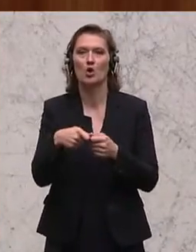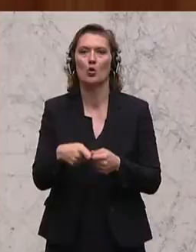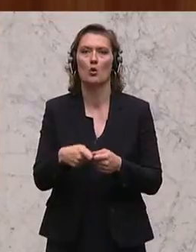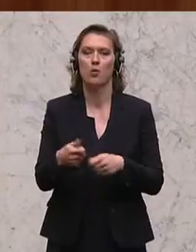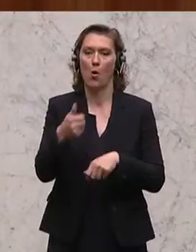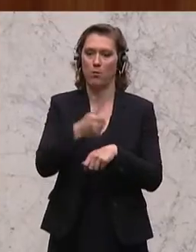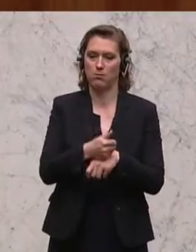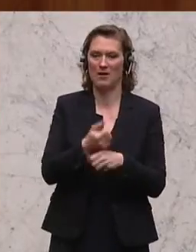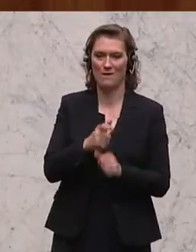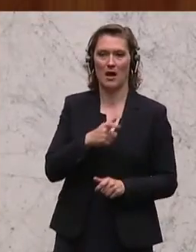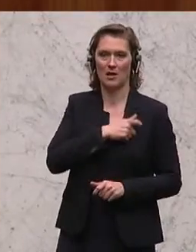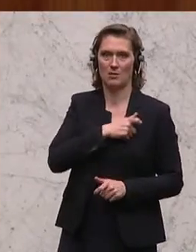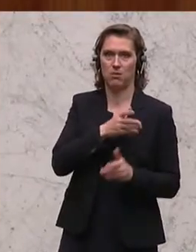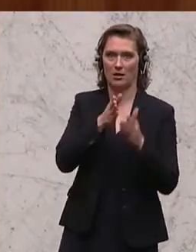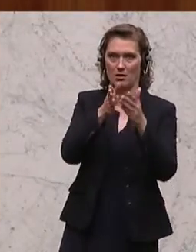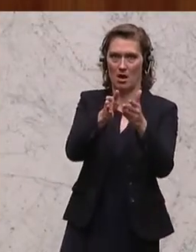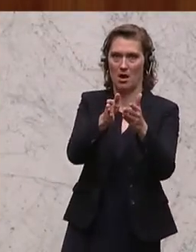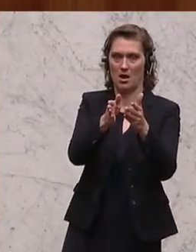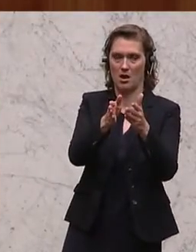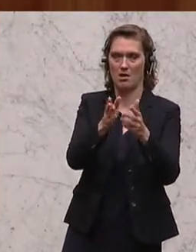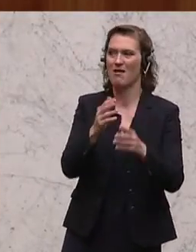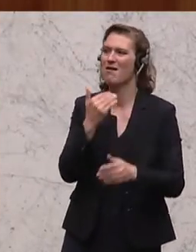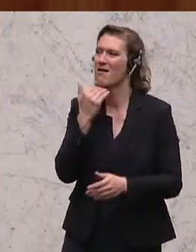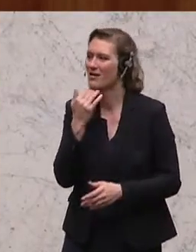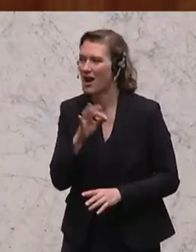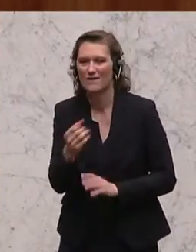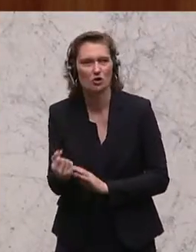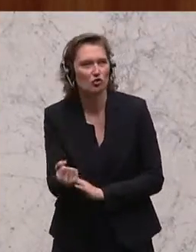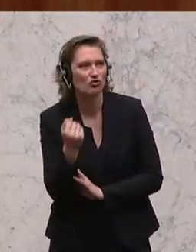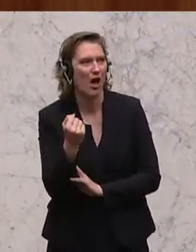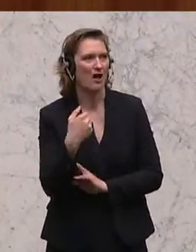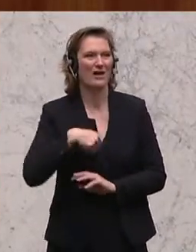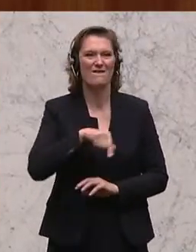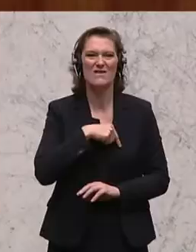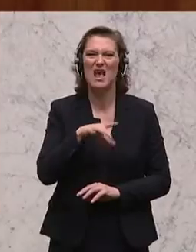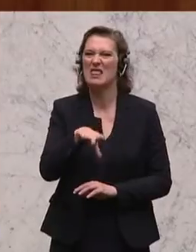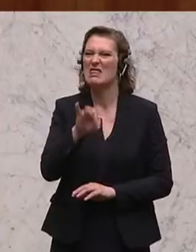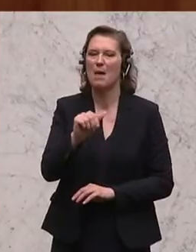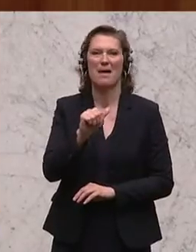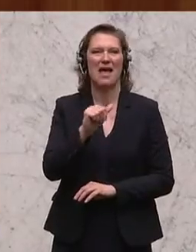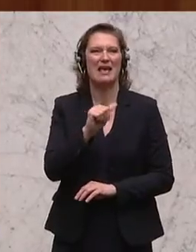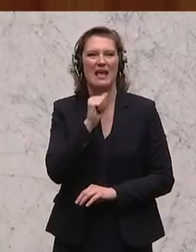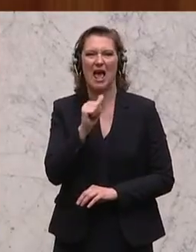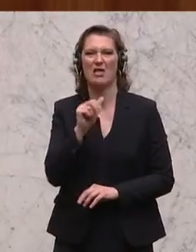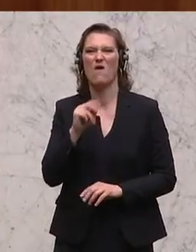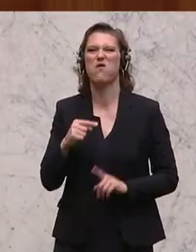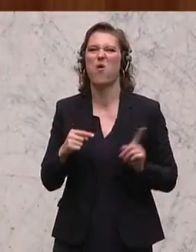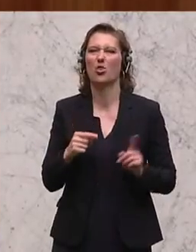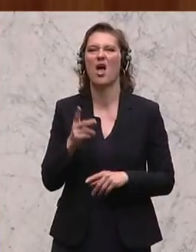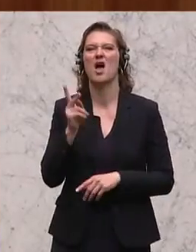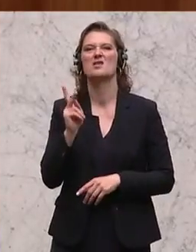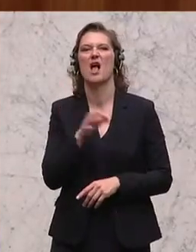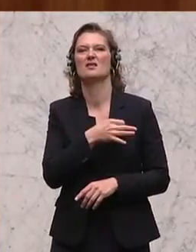der gesagt hat, der Freiheit und Fraktion, egal wie stark, wie gut, wir wählen keinen der Kanzlerpartei, nicht der